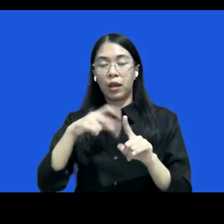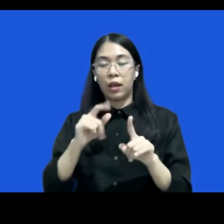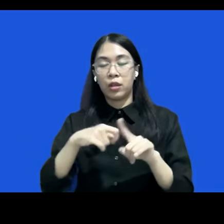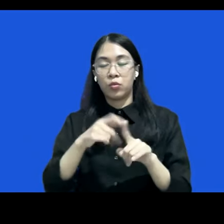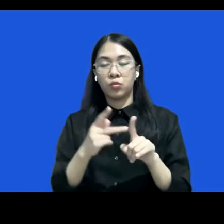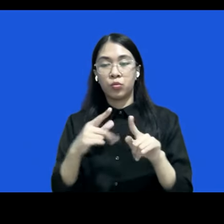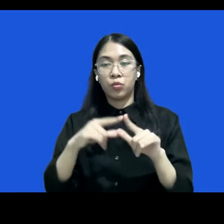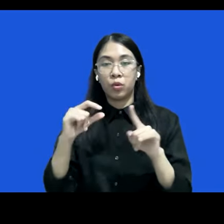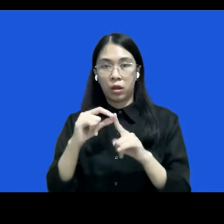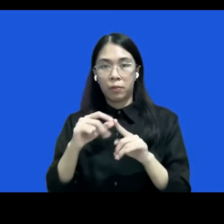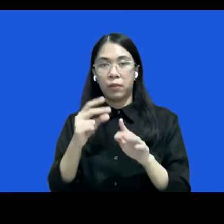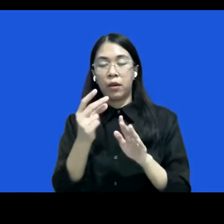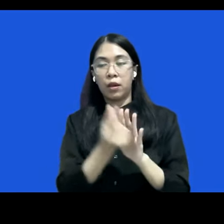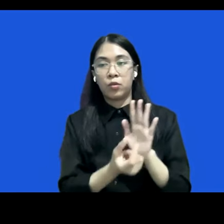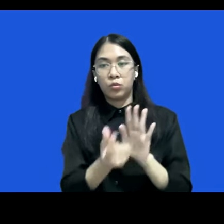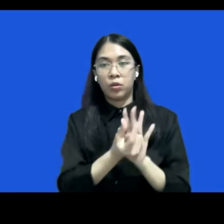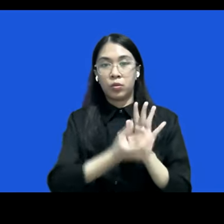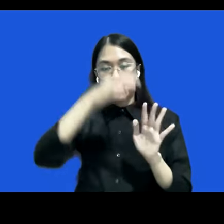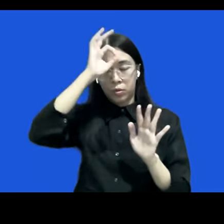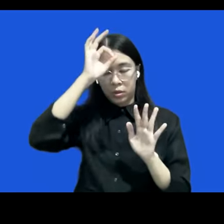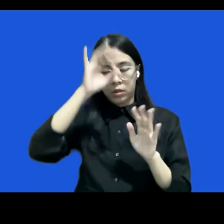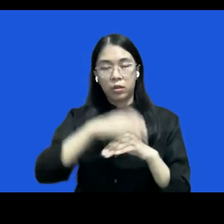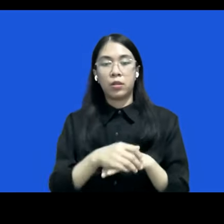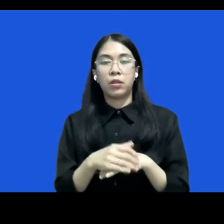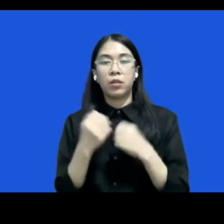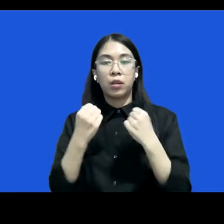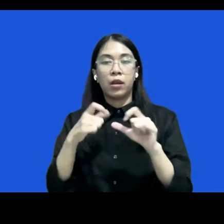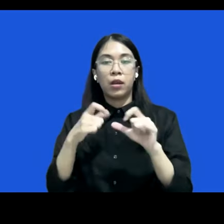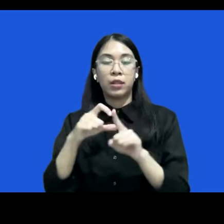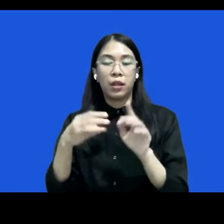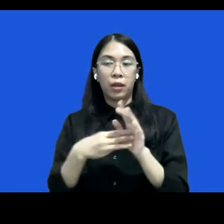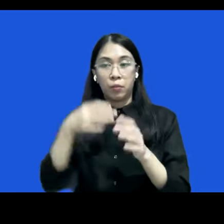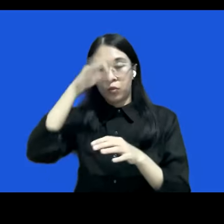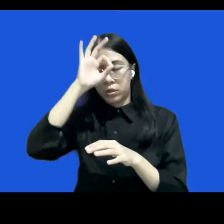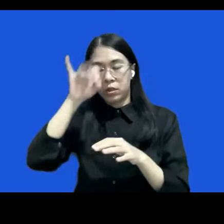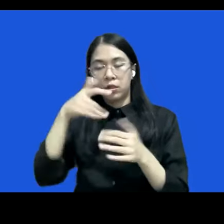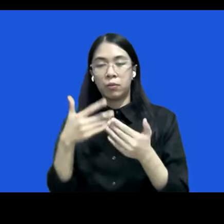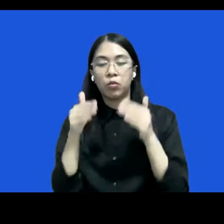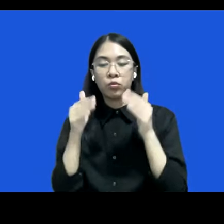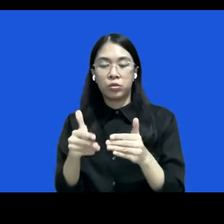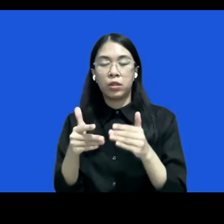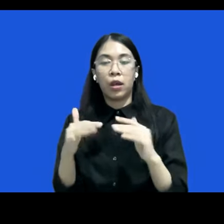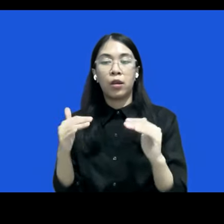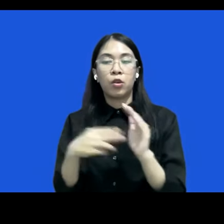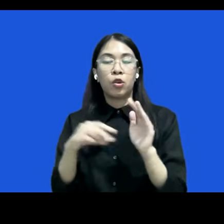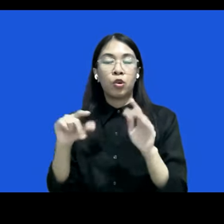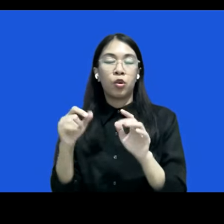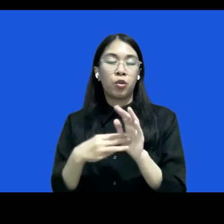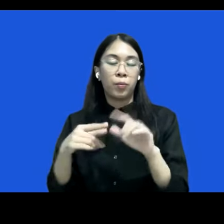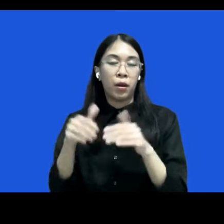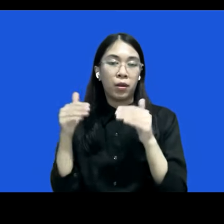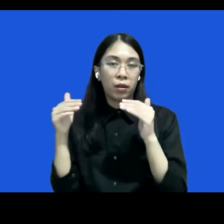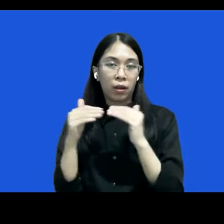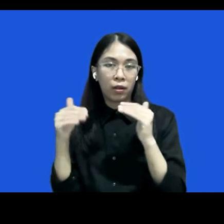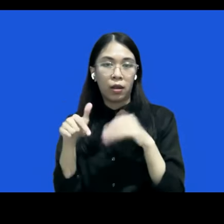Polri penguatan kapasitas hukum SDM kepolisian atau khususnya konsepsi norma keadilan pembentukan unit atau pos khusus